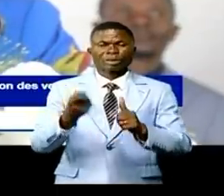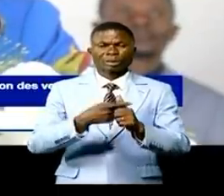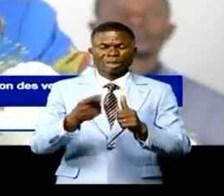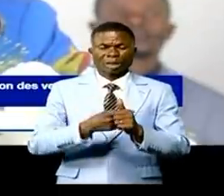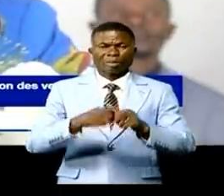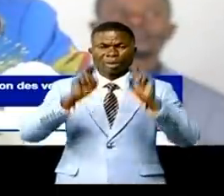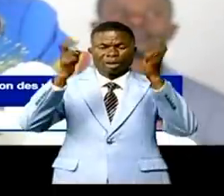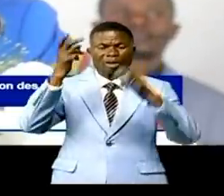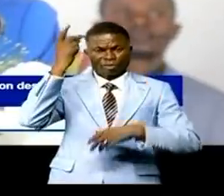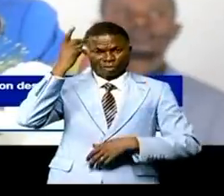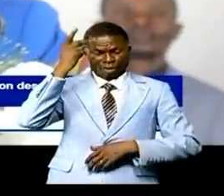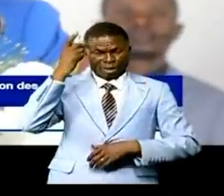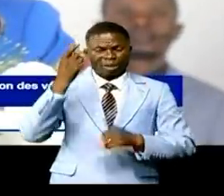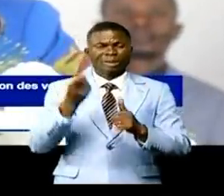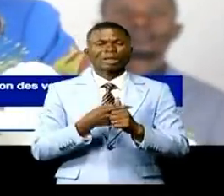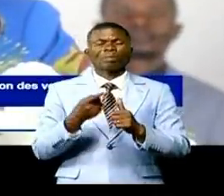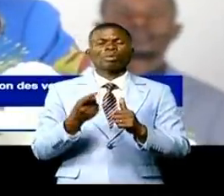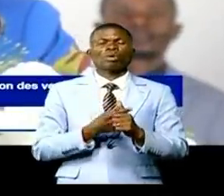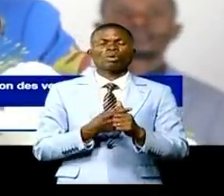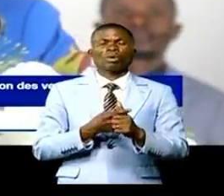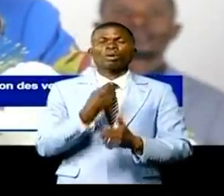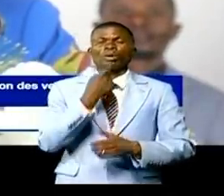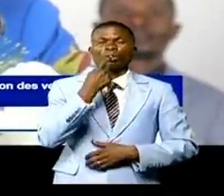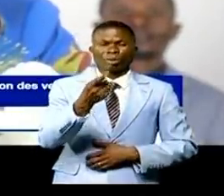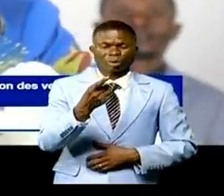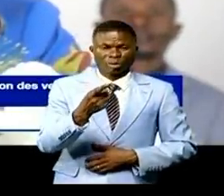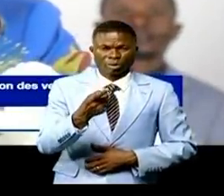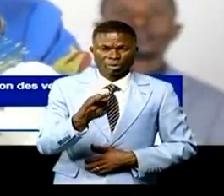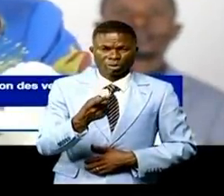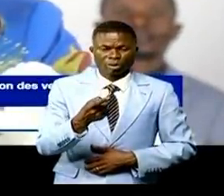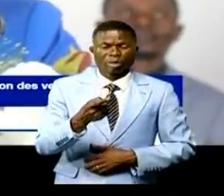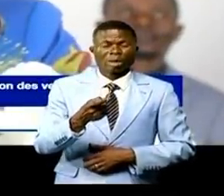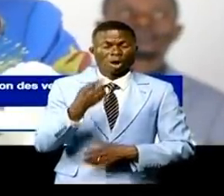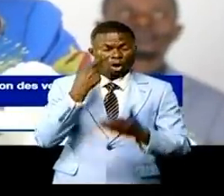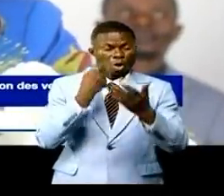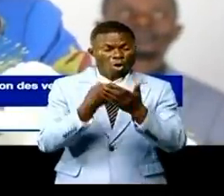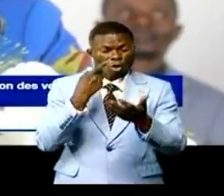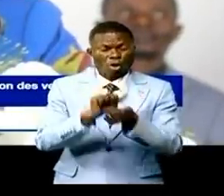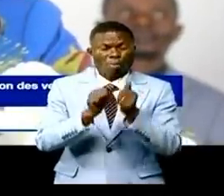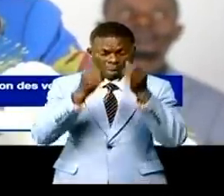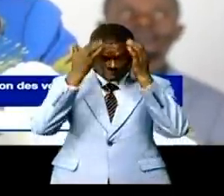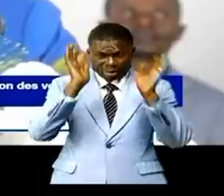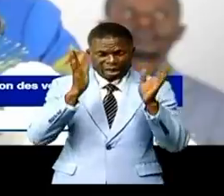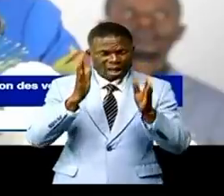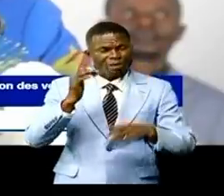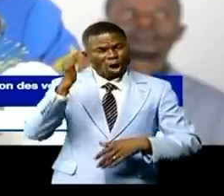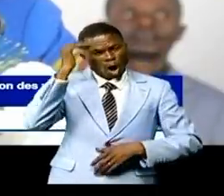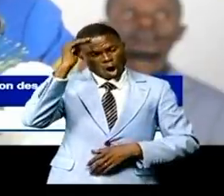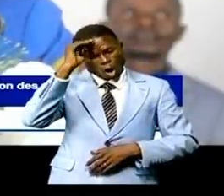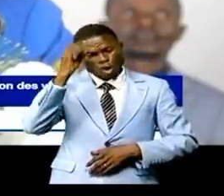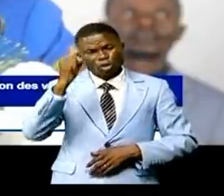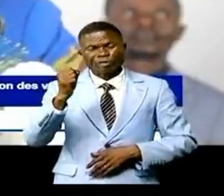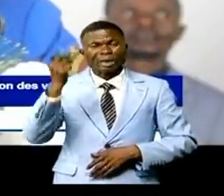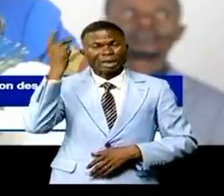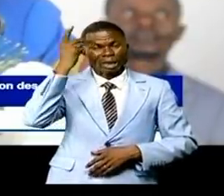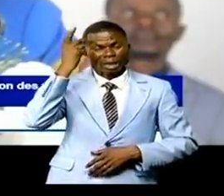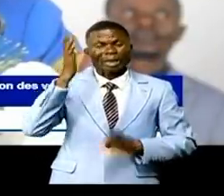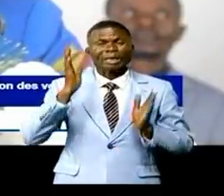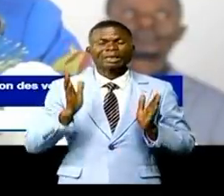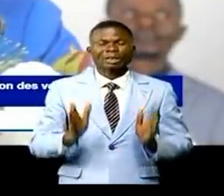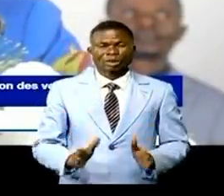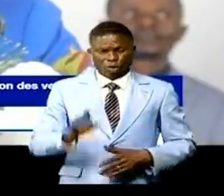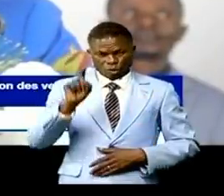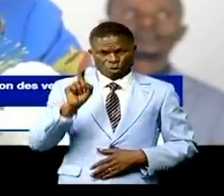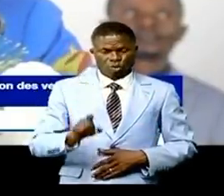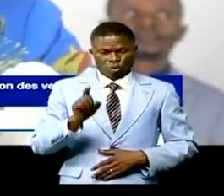principales j'ai dit qu'il y un spectacle désolant que l'équinoir offre en